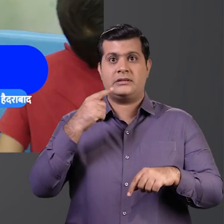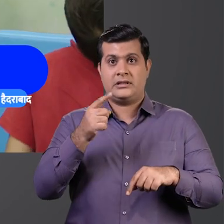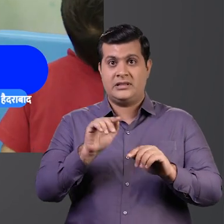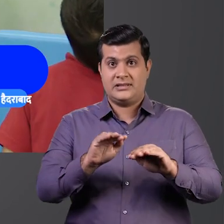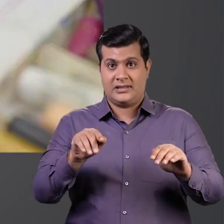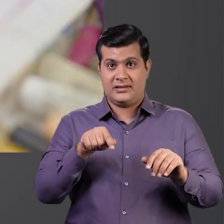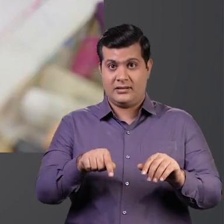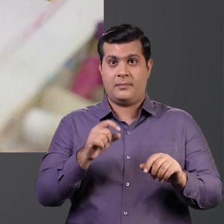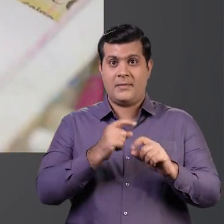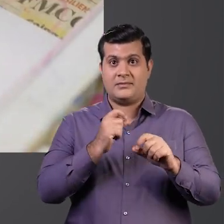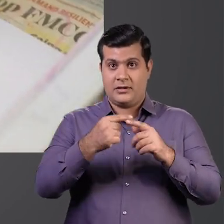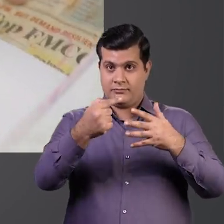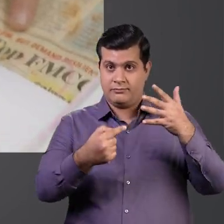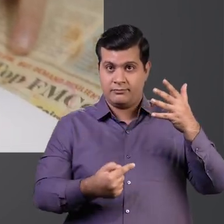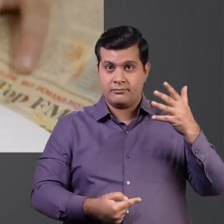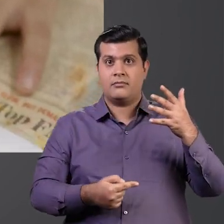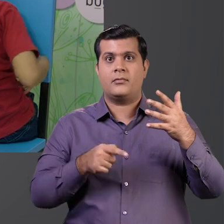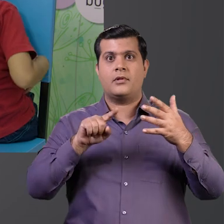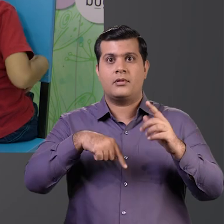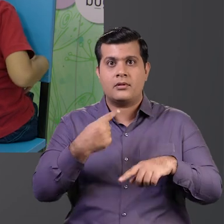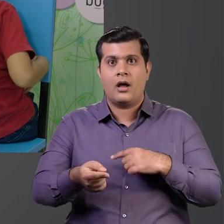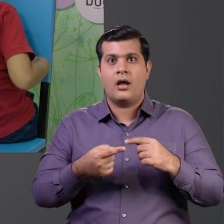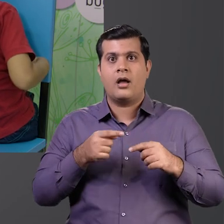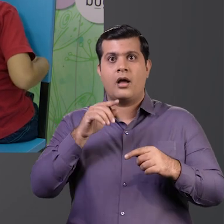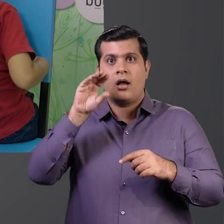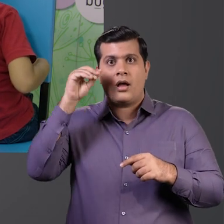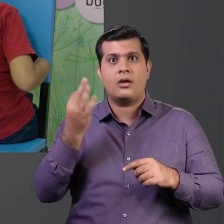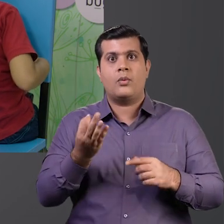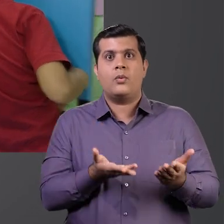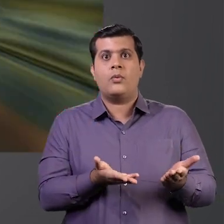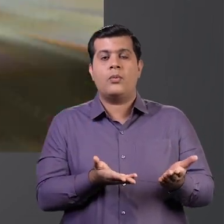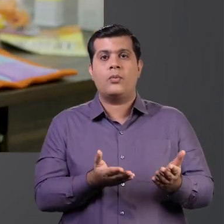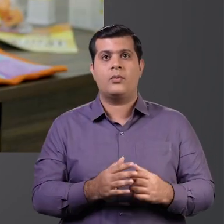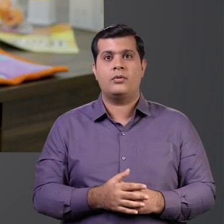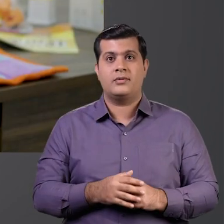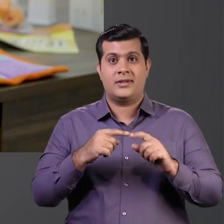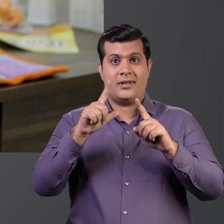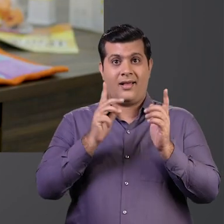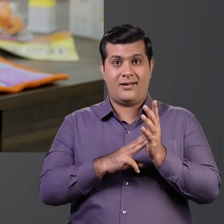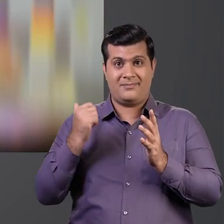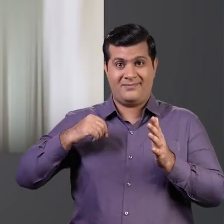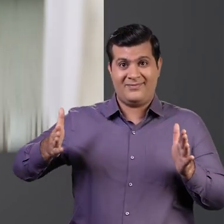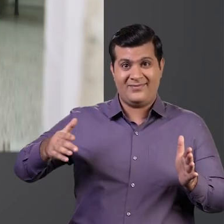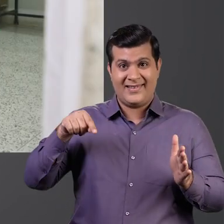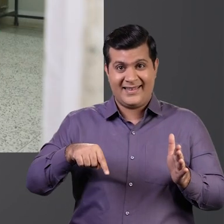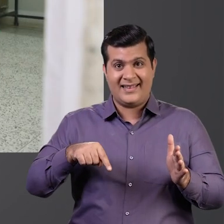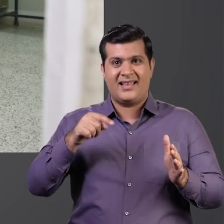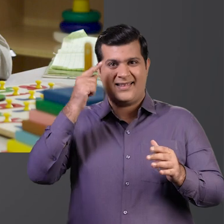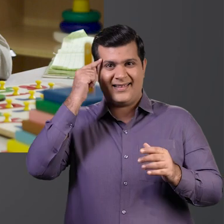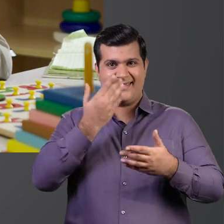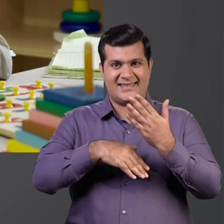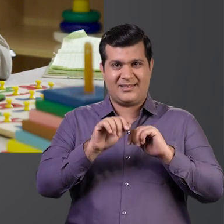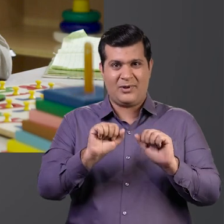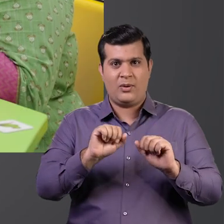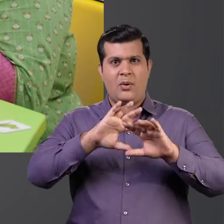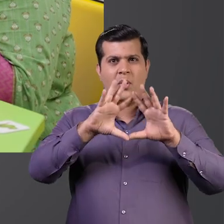में जब सब सब्सक्राइब किया कि इसको यह चीजों के जरूरत है वो काफी नई नई चीजें सीखने लगा है टीलेम किट्स से बहुत धिक दिव्यांगता